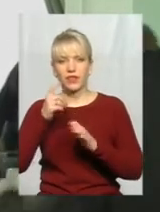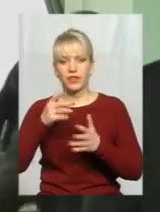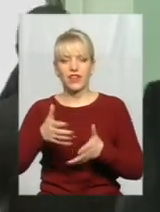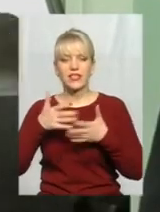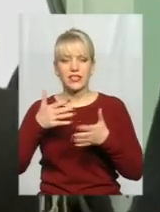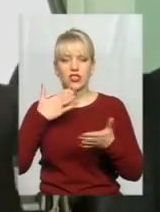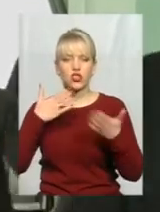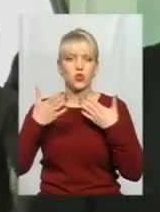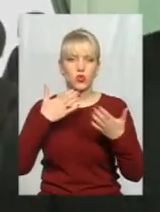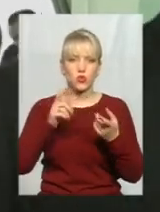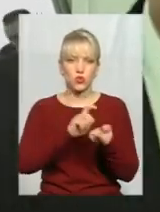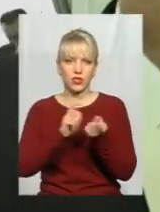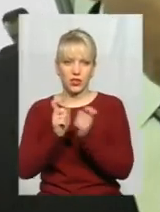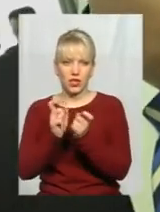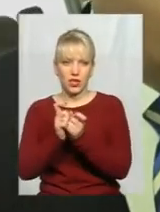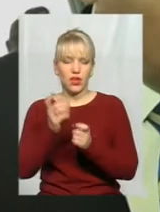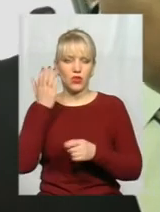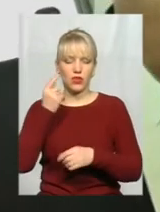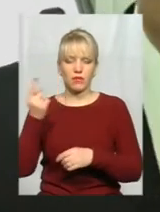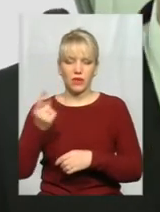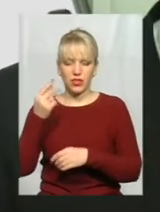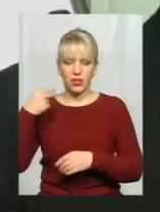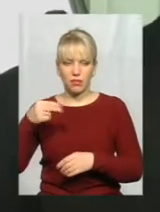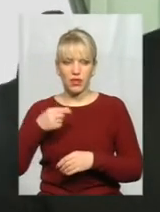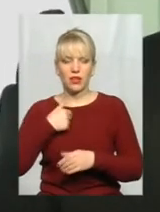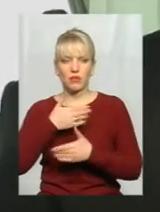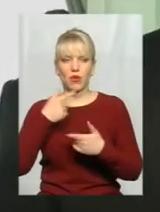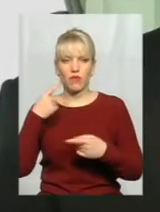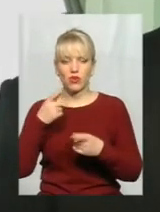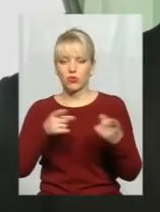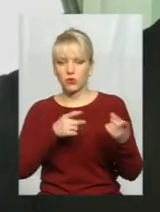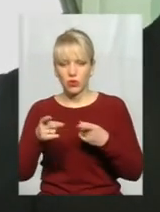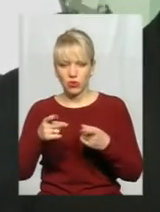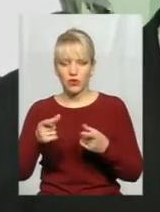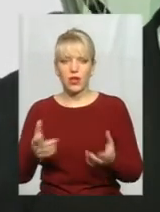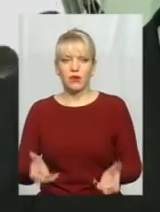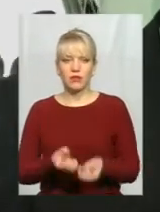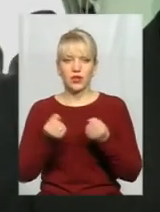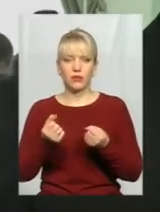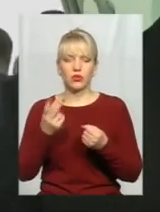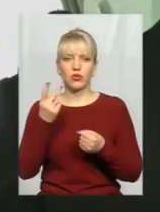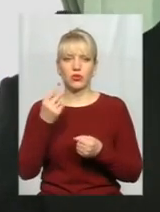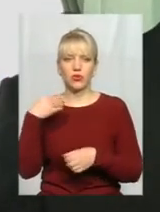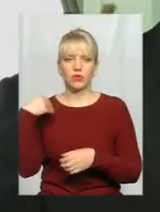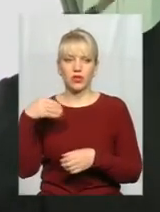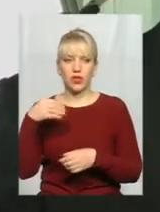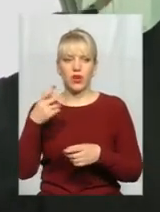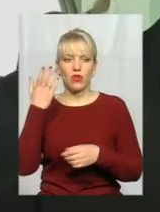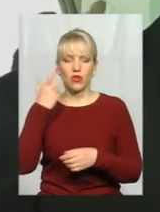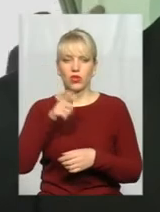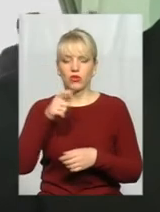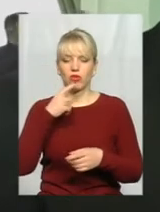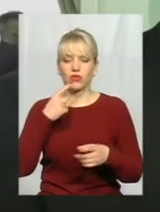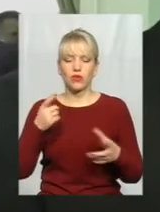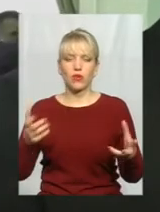почали депутати, коли перша перерва, і ми говоримо про те, що готові підтримати, то вже на другій перерві частина тих, хто казали, що готові